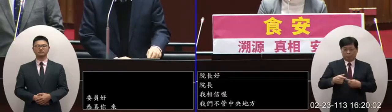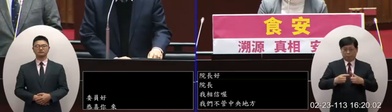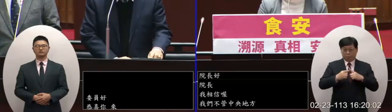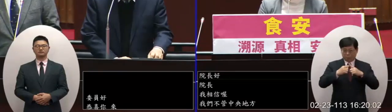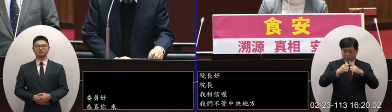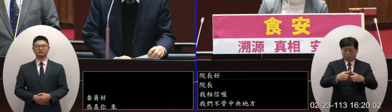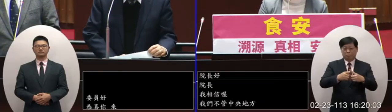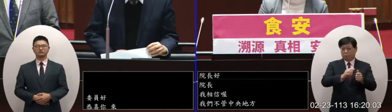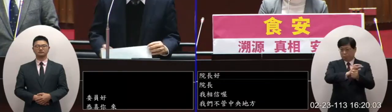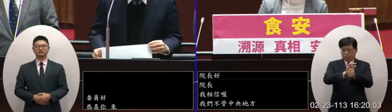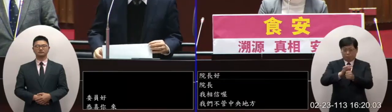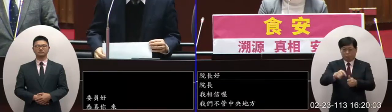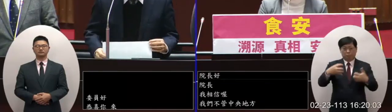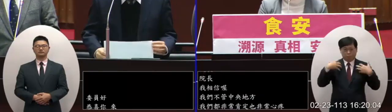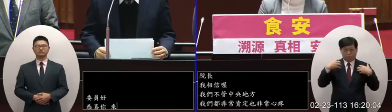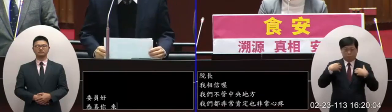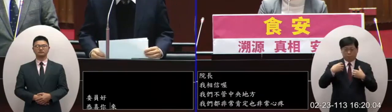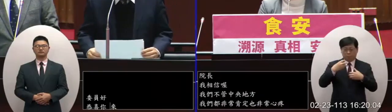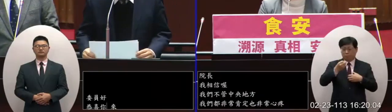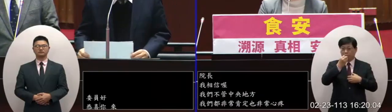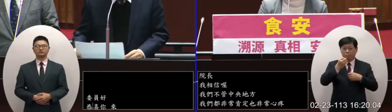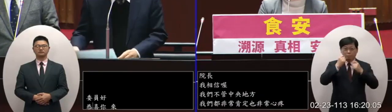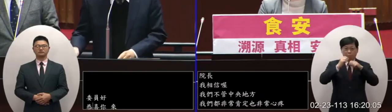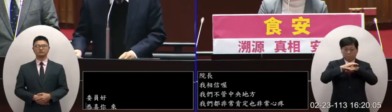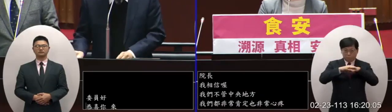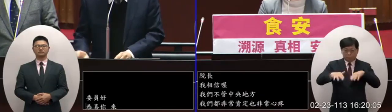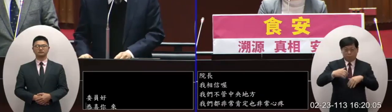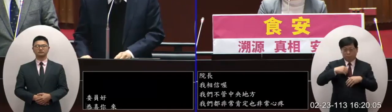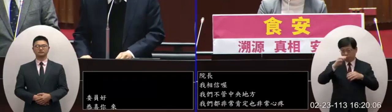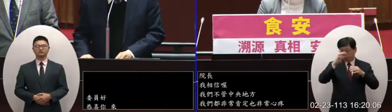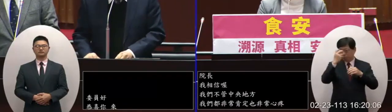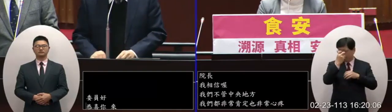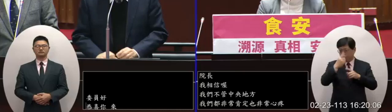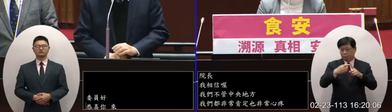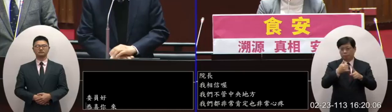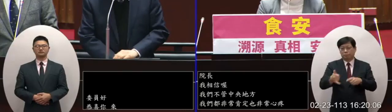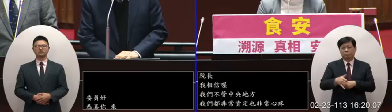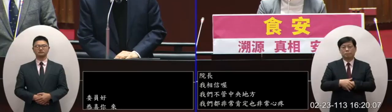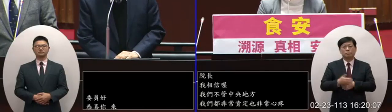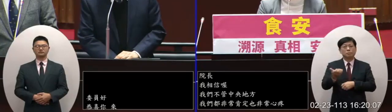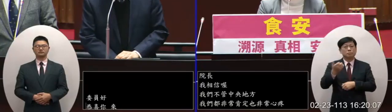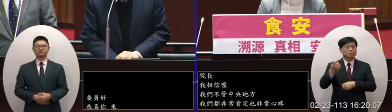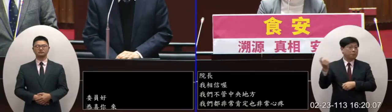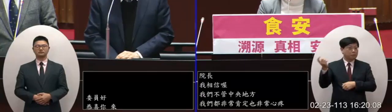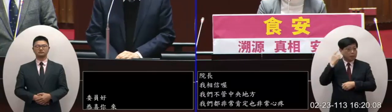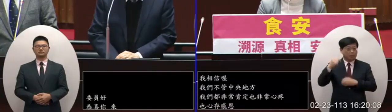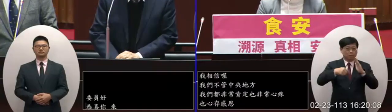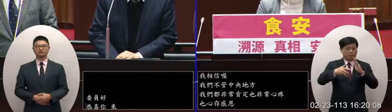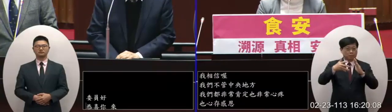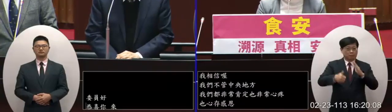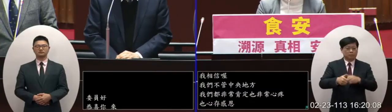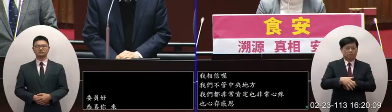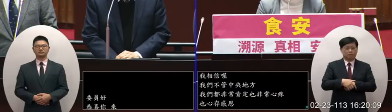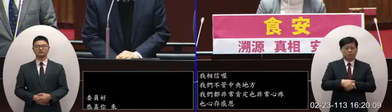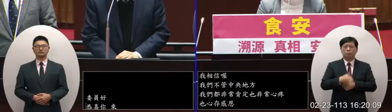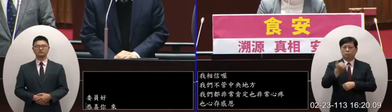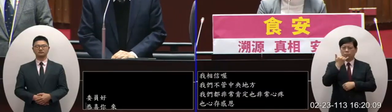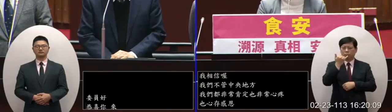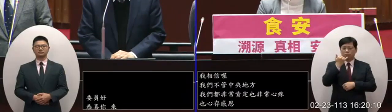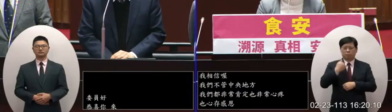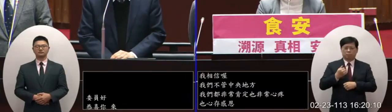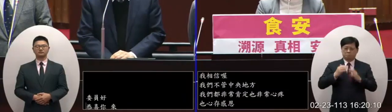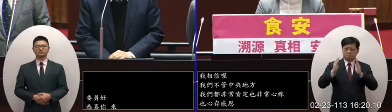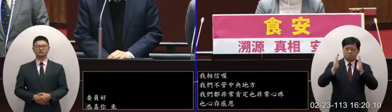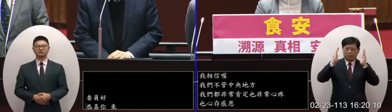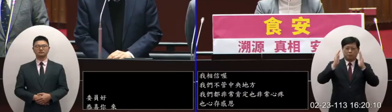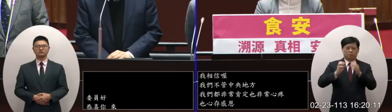線上食安的所有的積查人員所以剛剛我聽到院長能夠議政